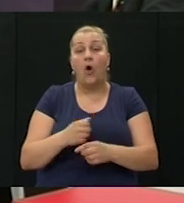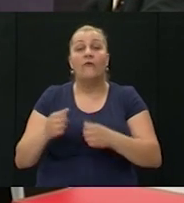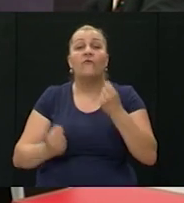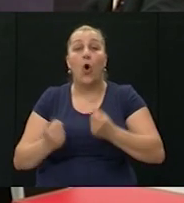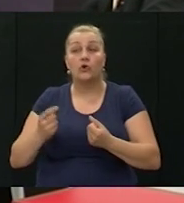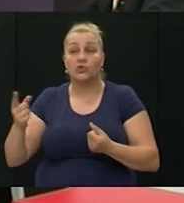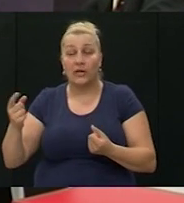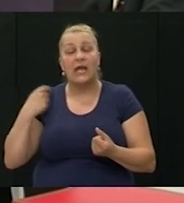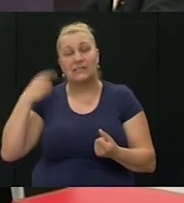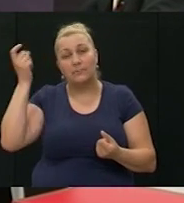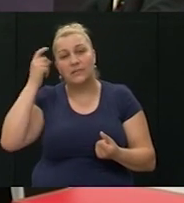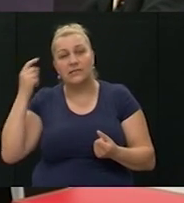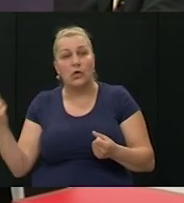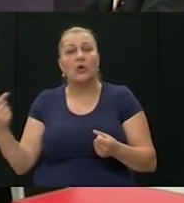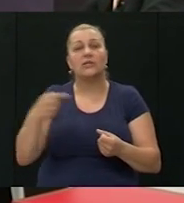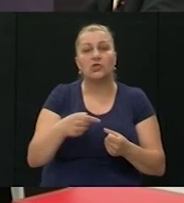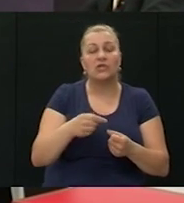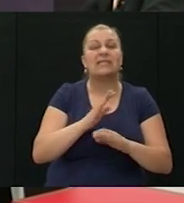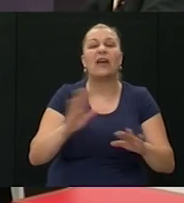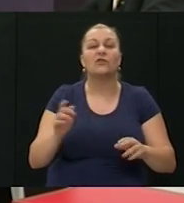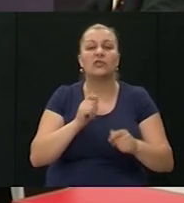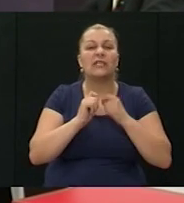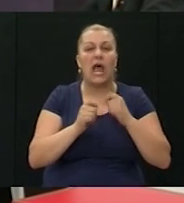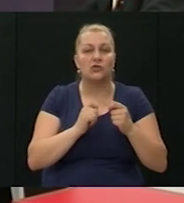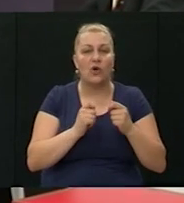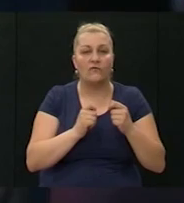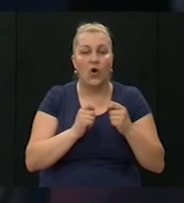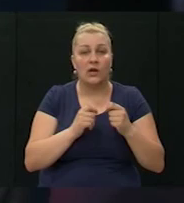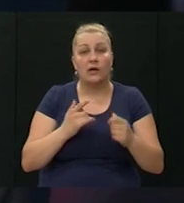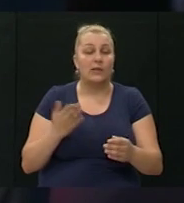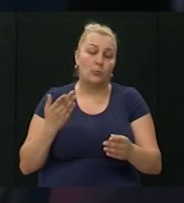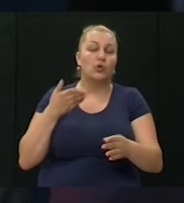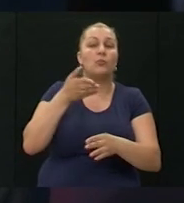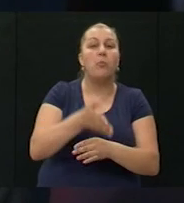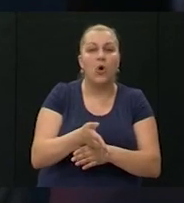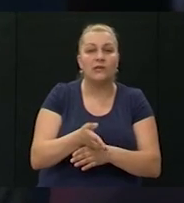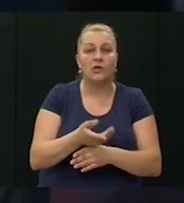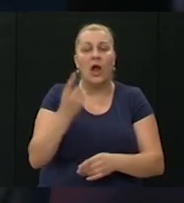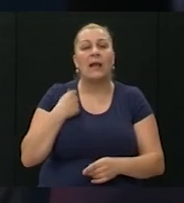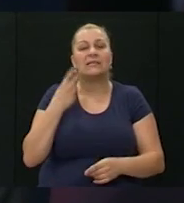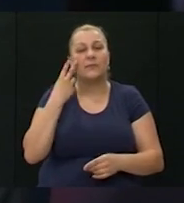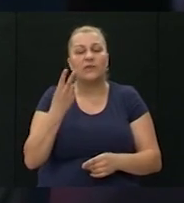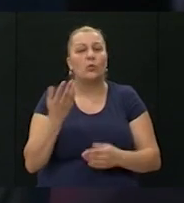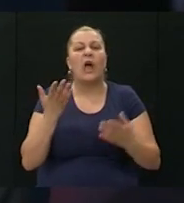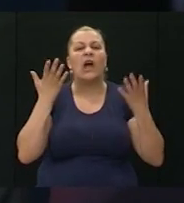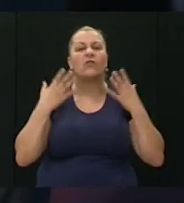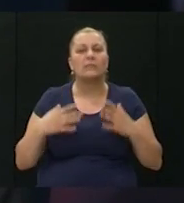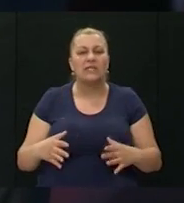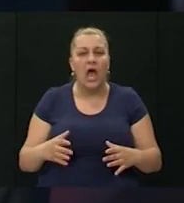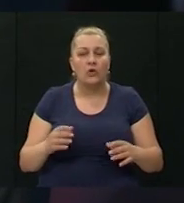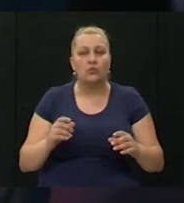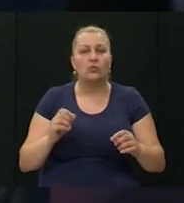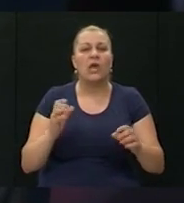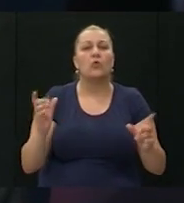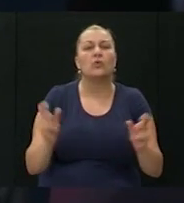mislio sam otići završiti razgovor. Najaviti posjetu završiti razgovor. Međutim, kad sam vidio u kakvom stanju je on uhvaćen